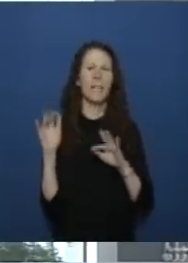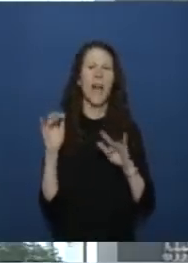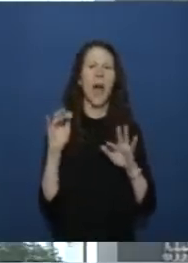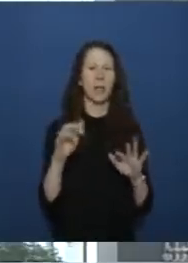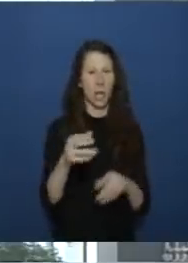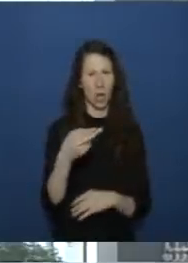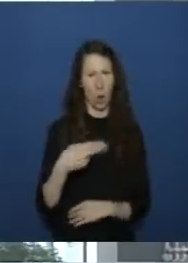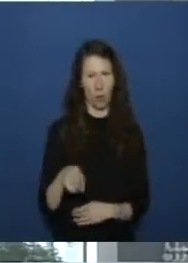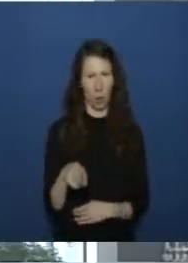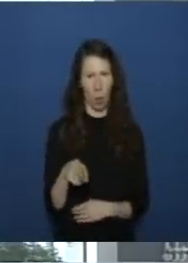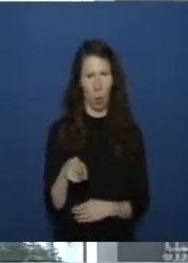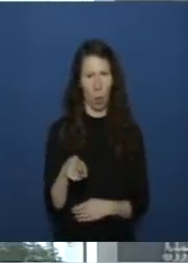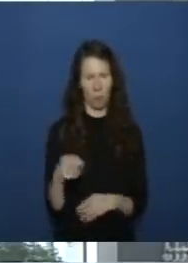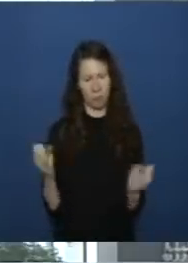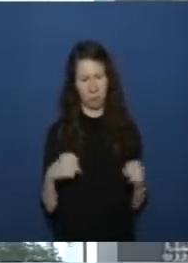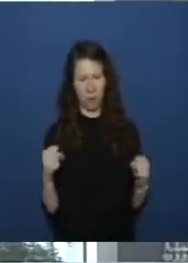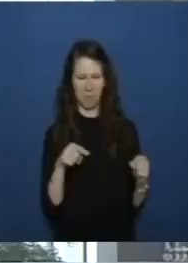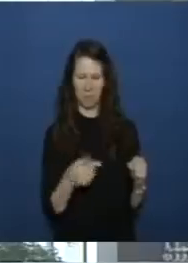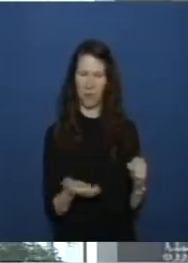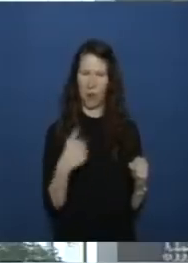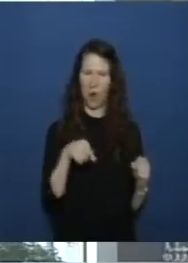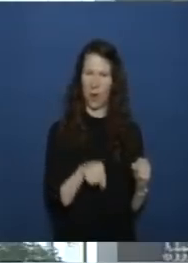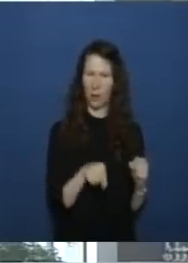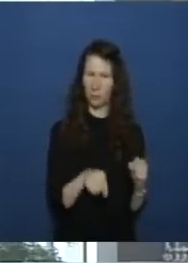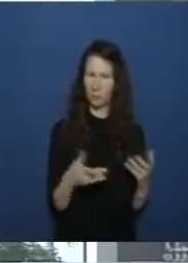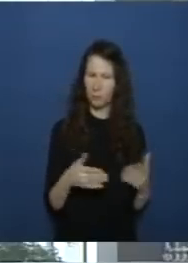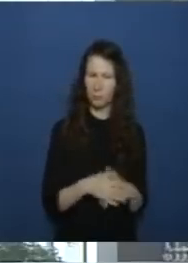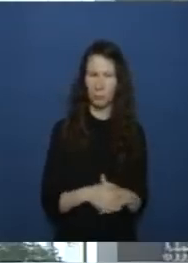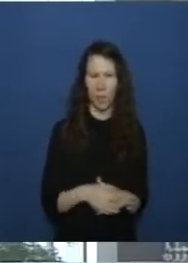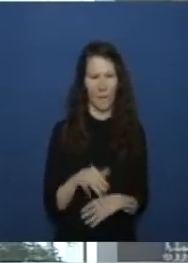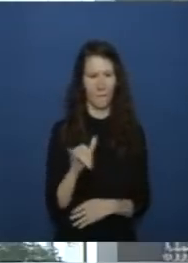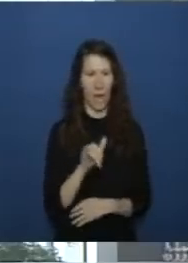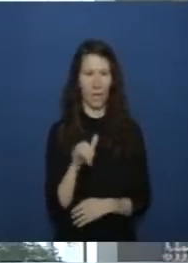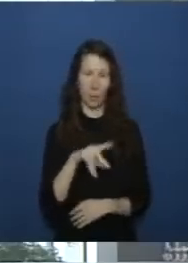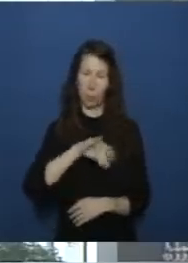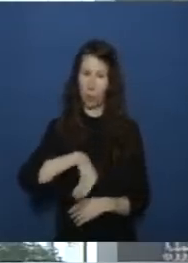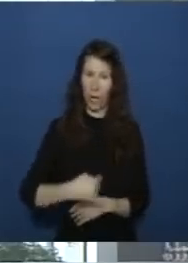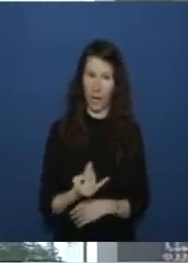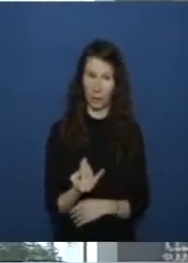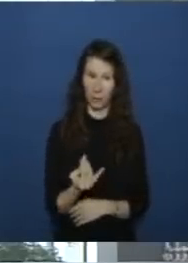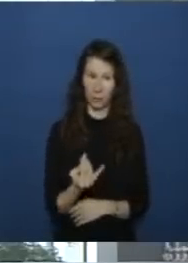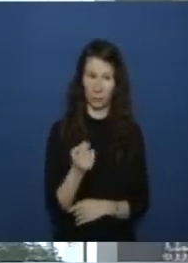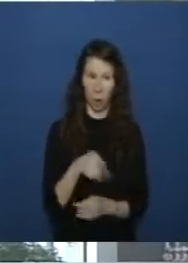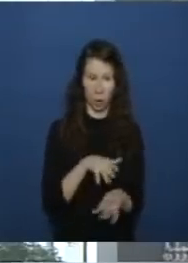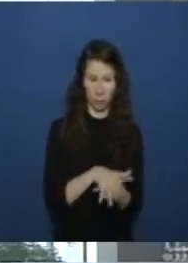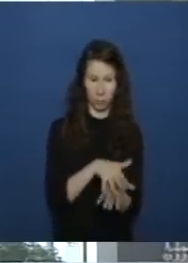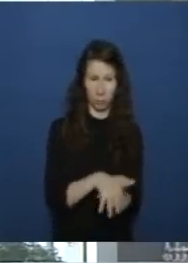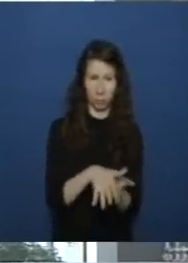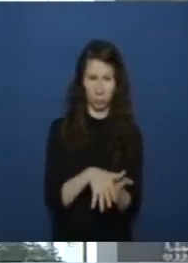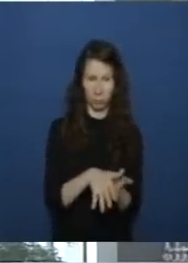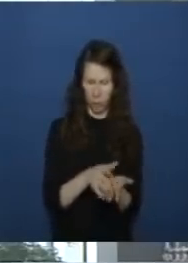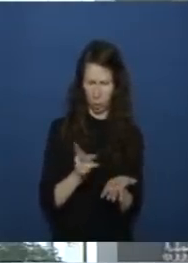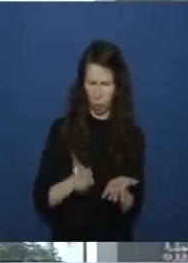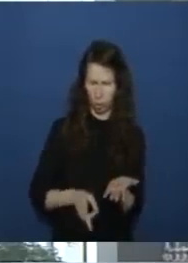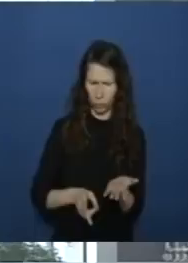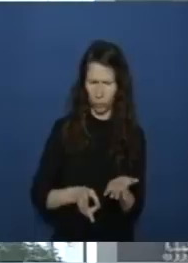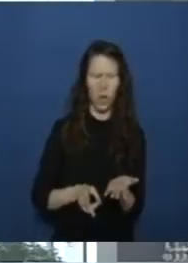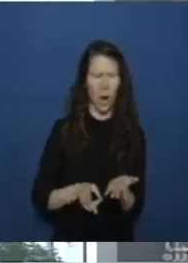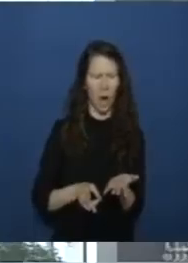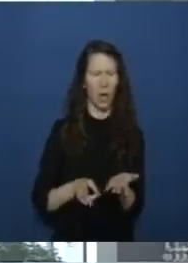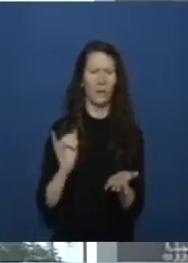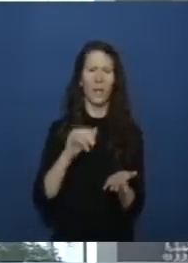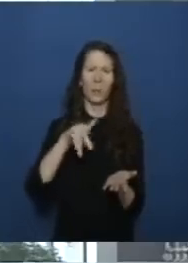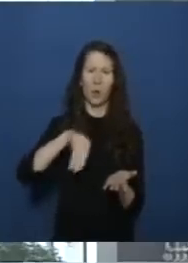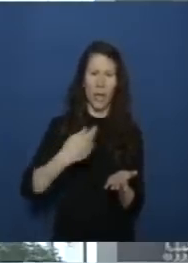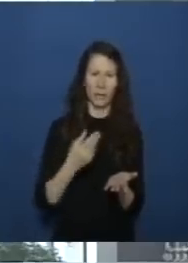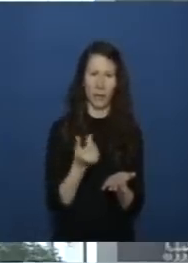festgelegt für welche projekte wird dieses geld ausgegeben und